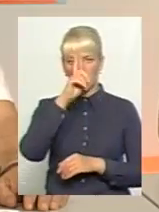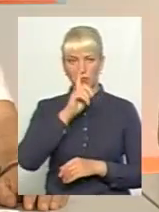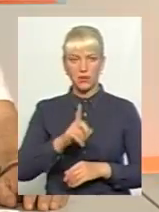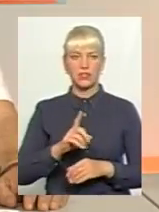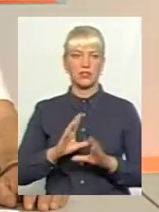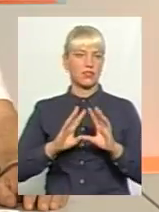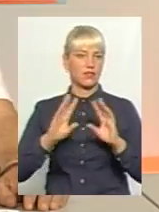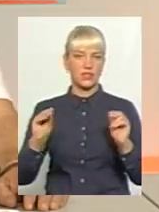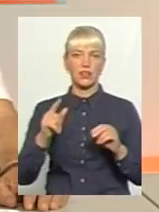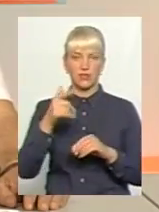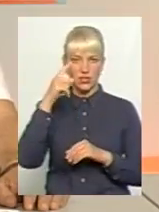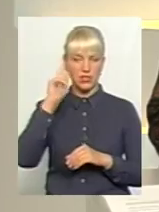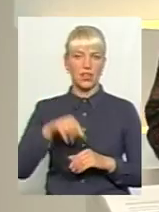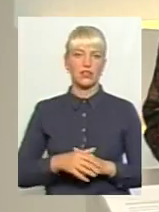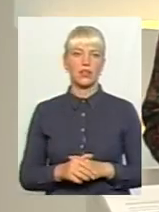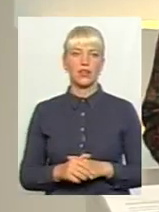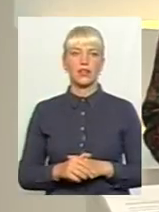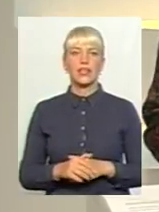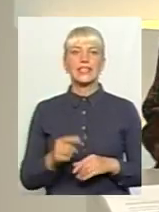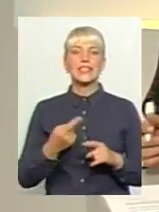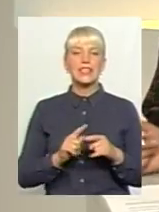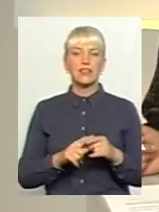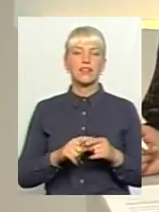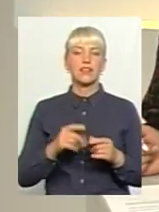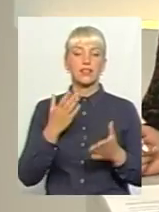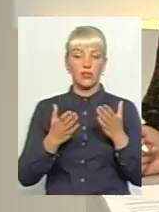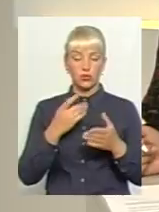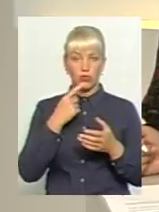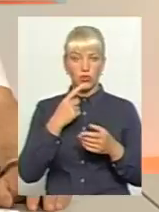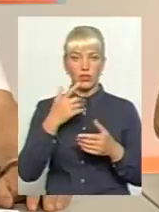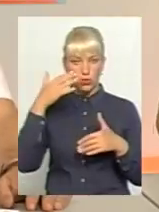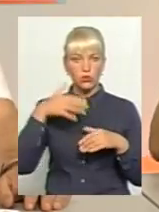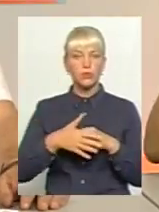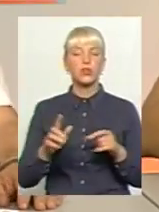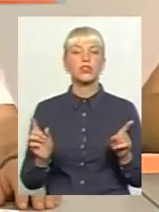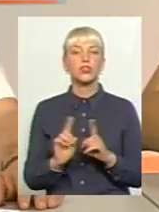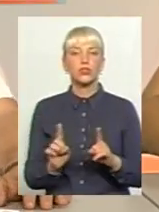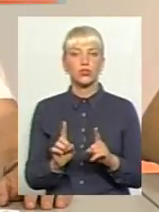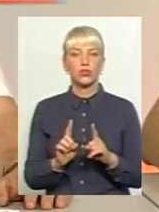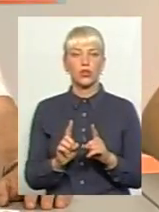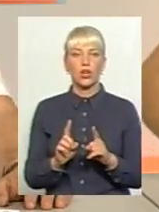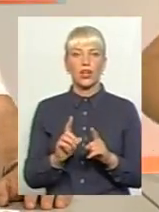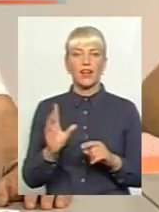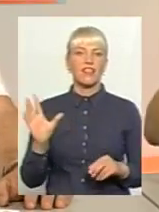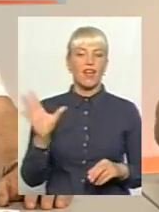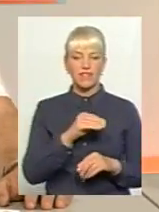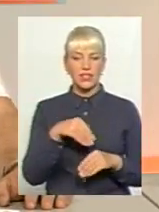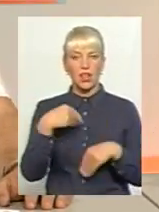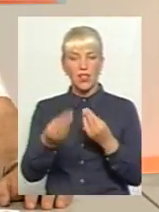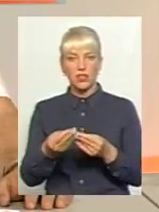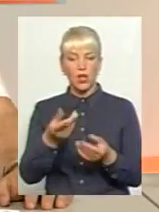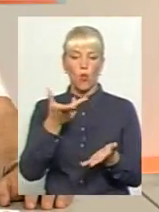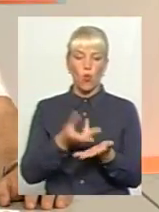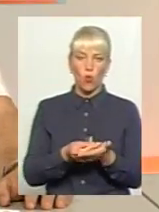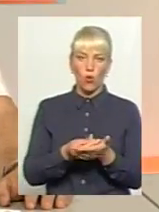Ну, все тоді, ви знаєте. Тобто, в залежності це, ну, вовще визначається, розумієте, що на всіх дати укол – це неправильно, тому що когось гемоглобін